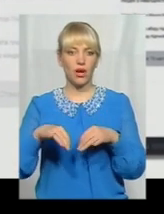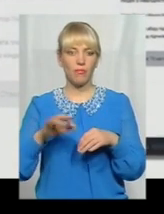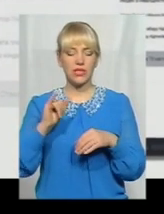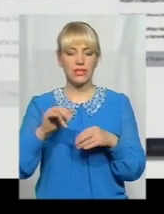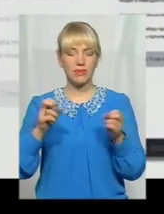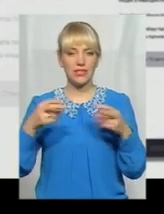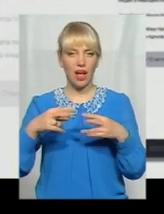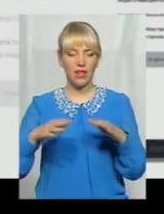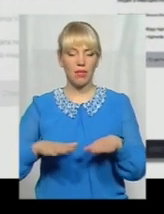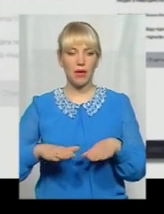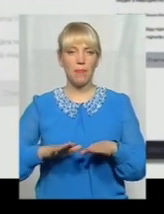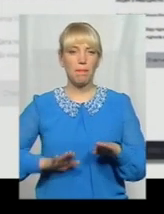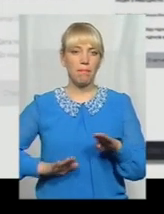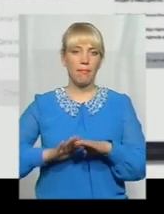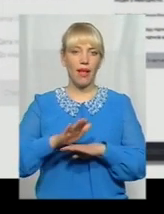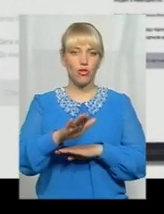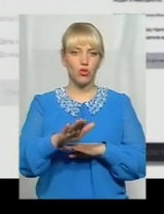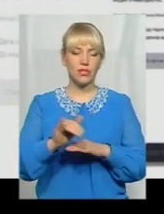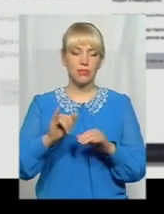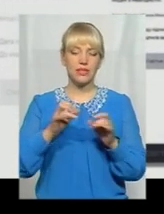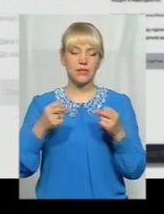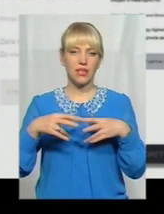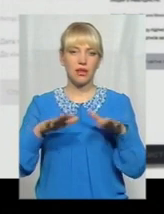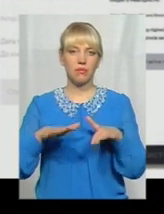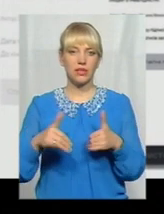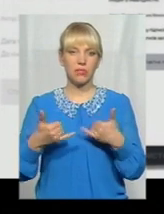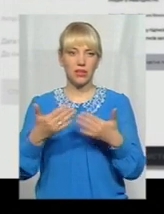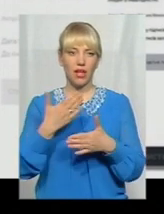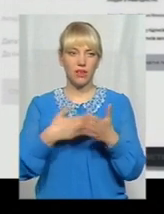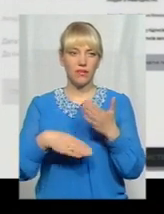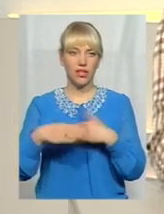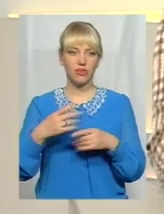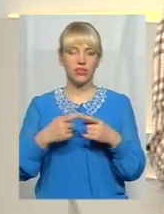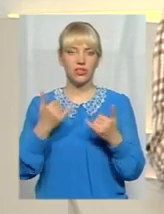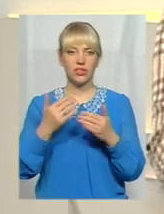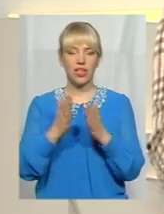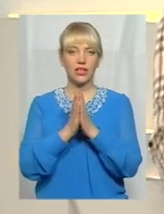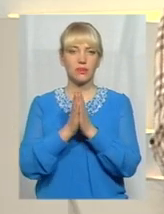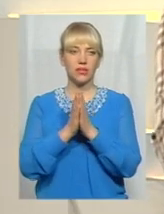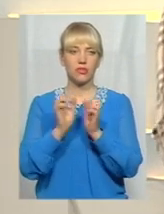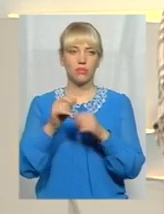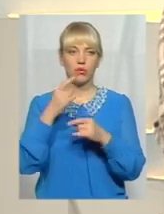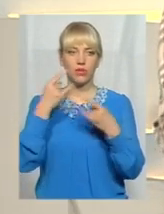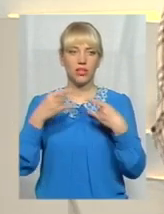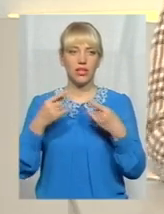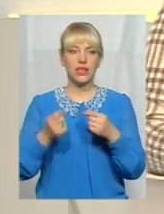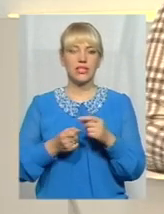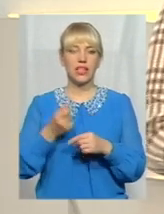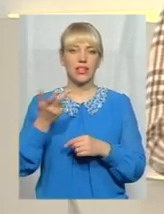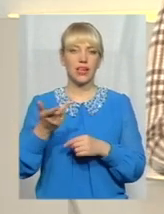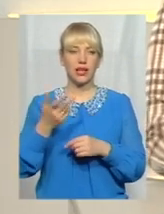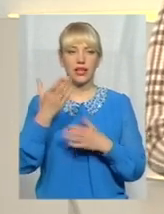спеціально обладнаними місцями для людей з інвалідністю. Зараз петицію можна бачити на екранах. Всього за декілька днів